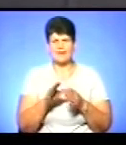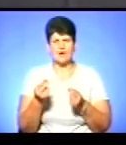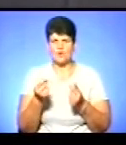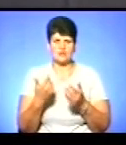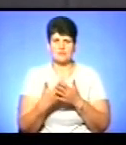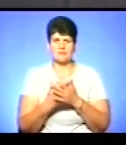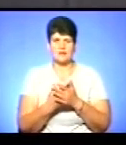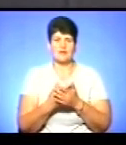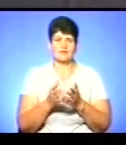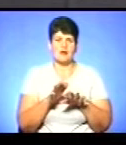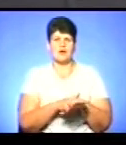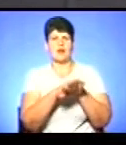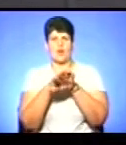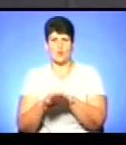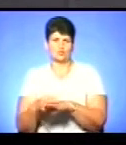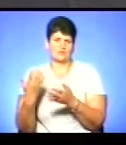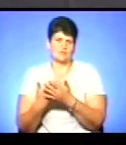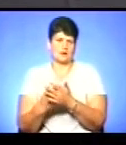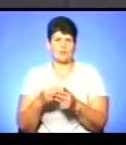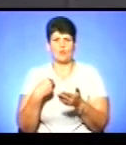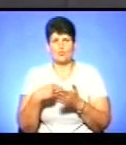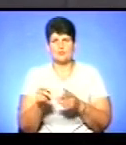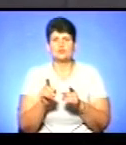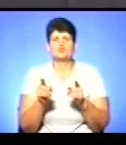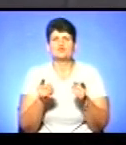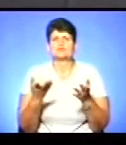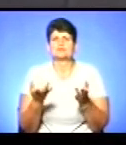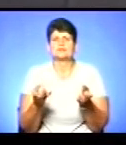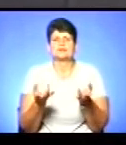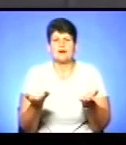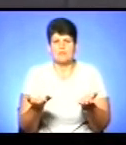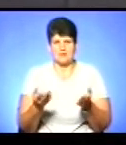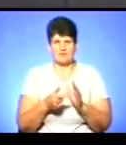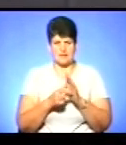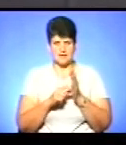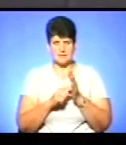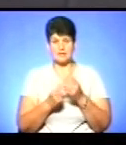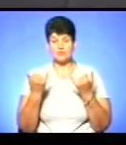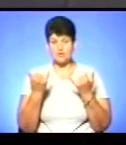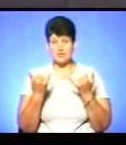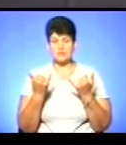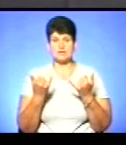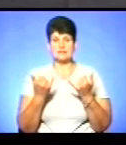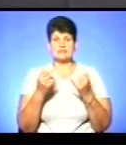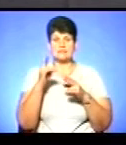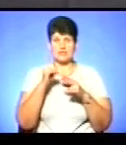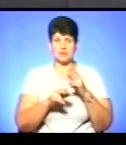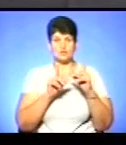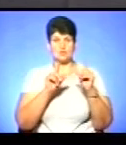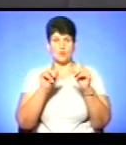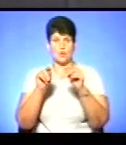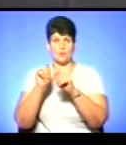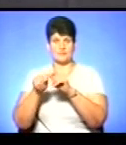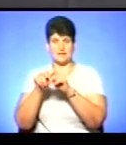вчительці, а на рахунок, або закупити якесь, ну, що необхідно в класі. Але у нас сьогодні завершується об'їзд, ось.